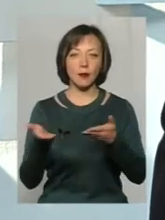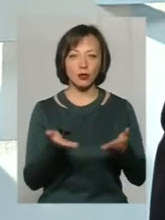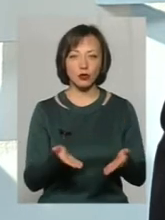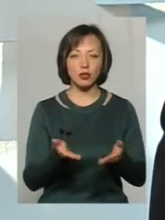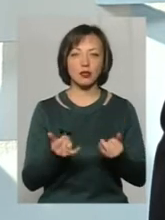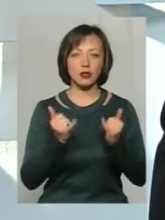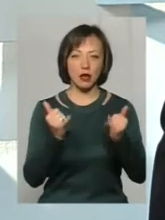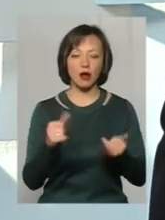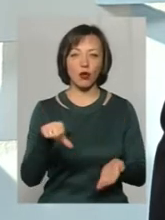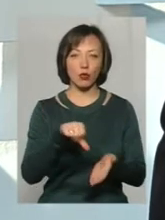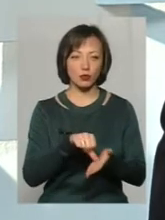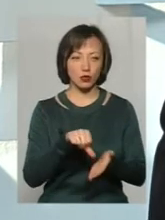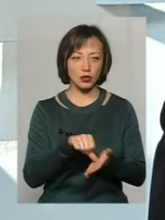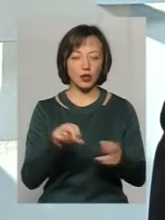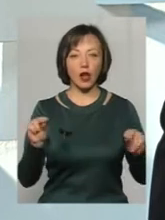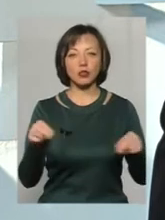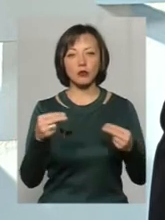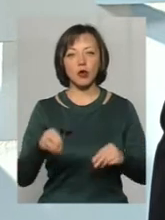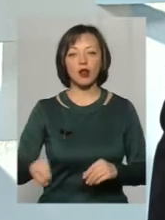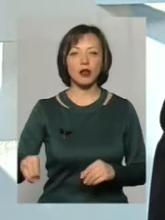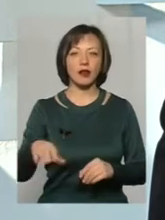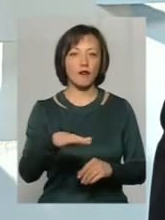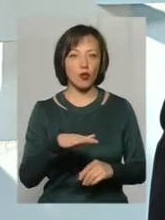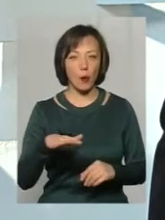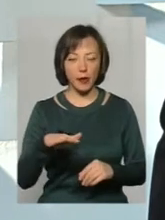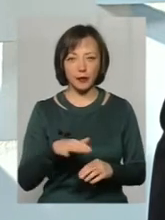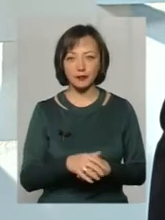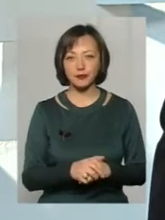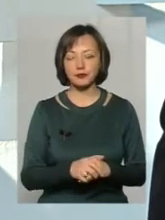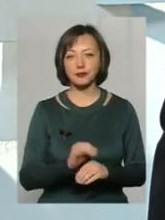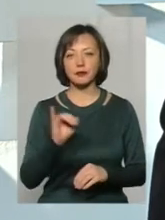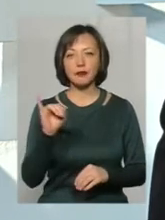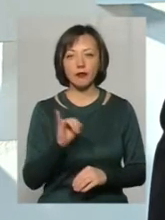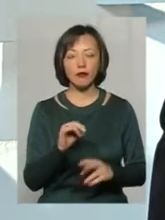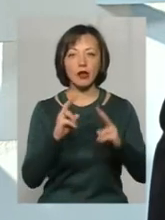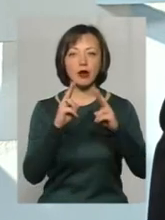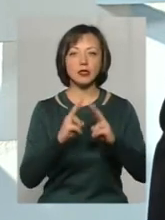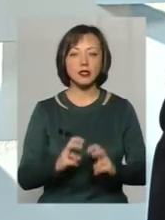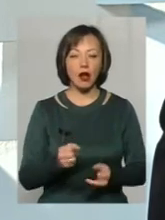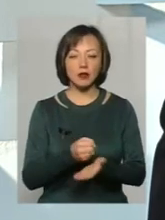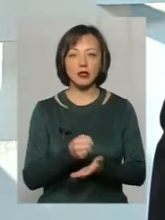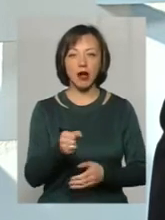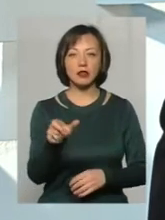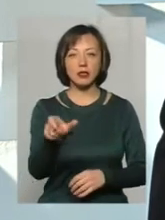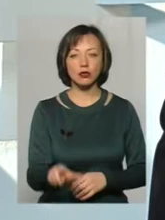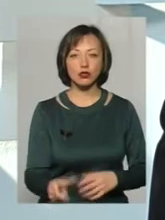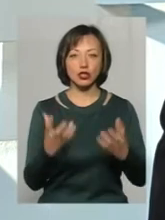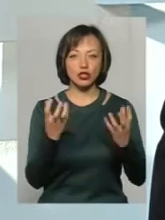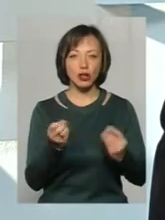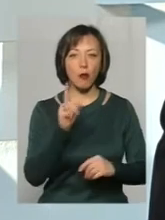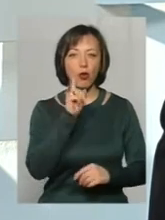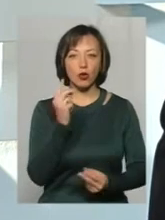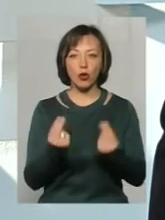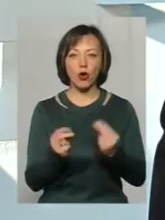участі в чемпіонаті Європи. І розглядається кандидатура ще молодого